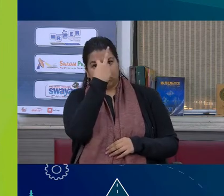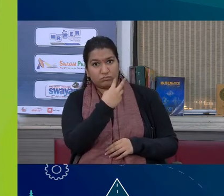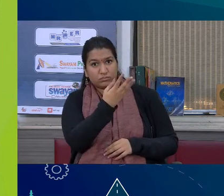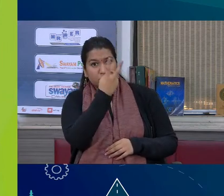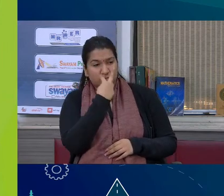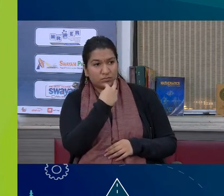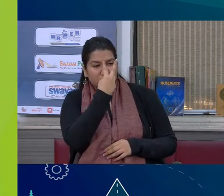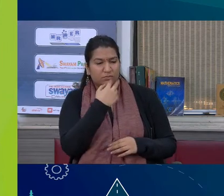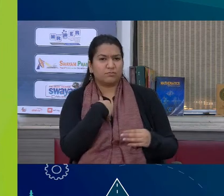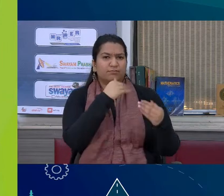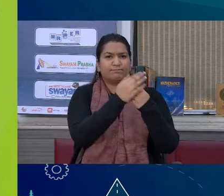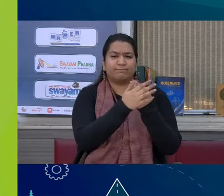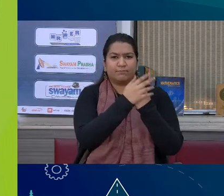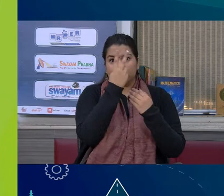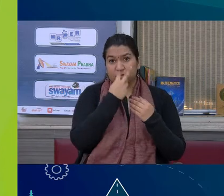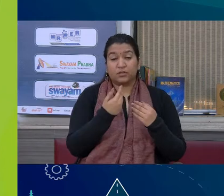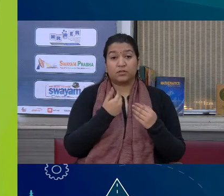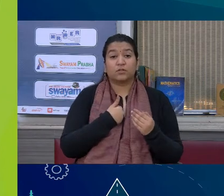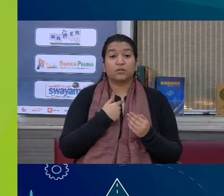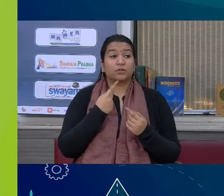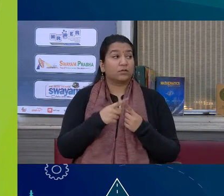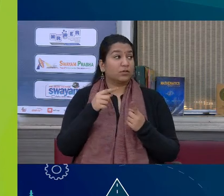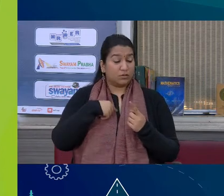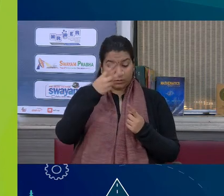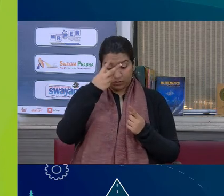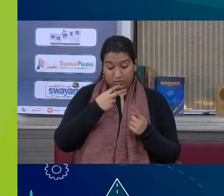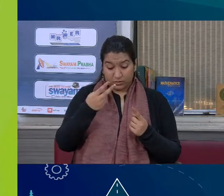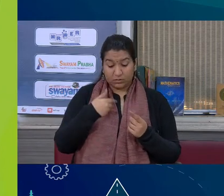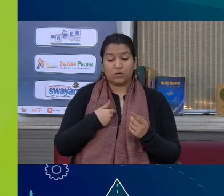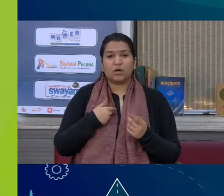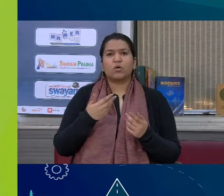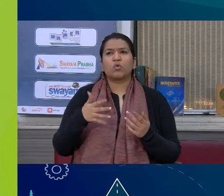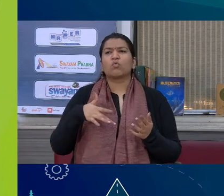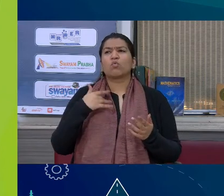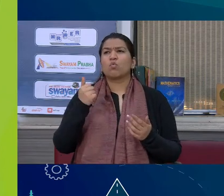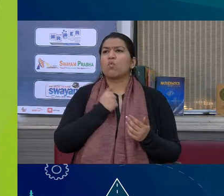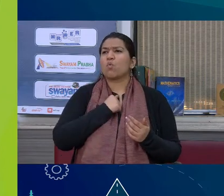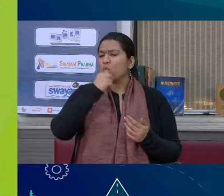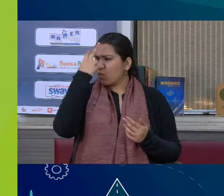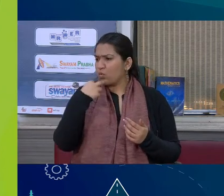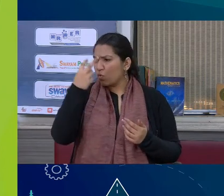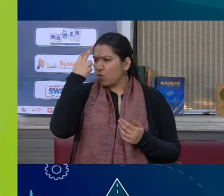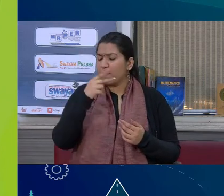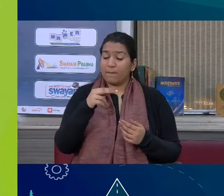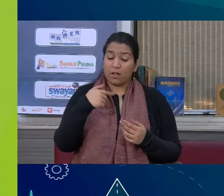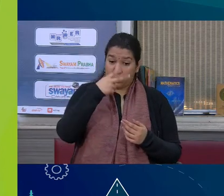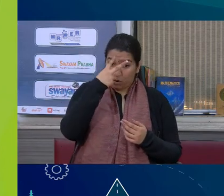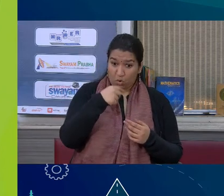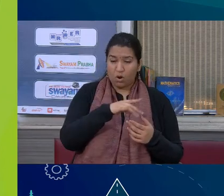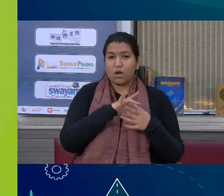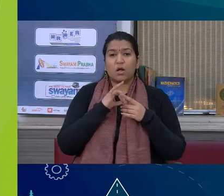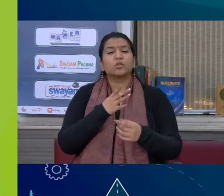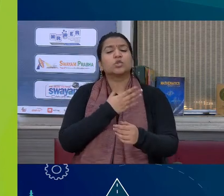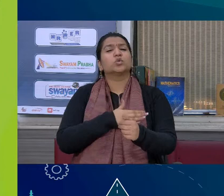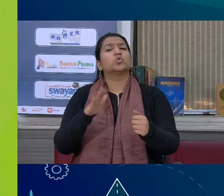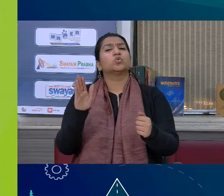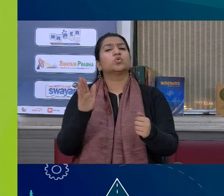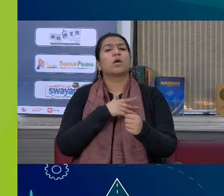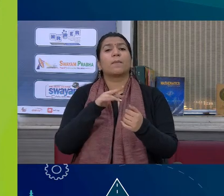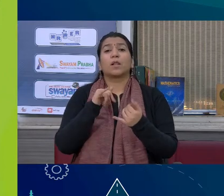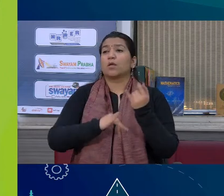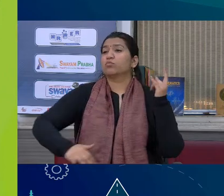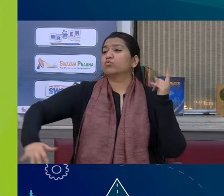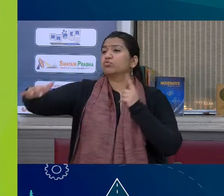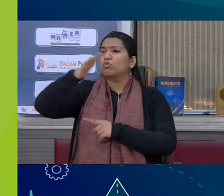भी लेकिन मैं निजहरोधन में रागी संदीध कि बात पर रहे हैं कि इसे संसार